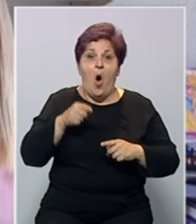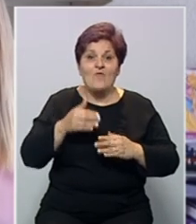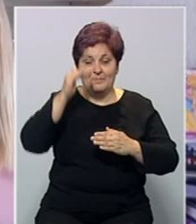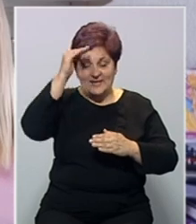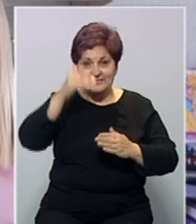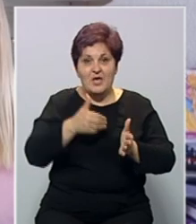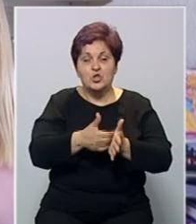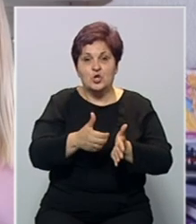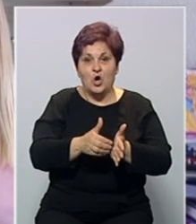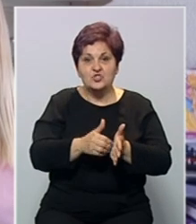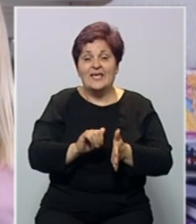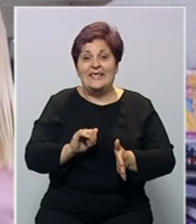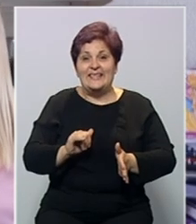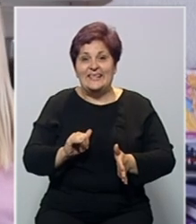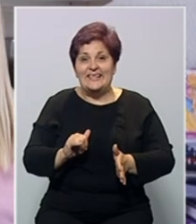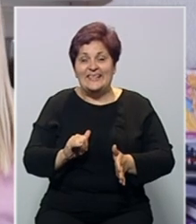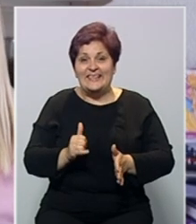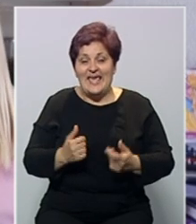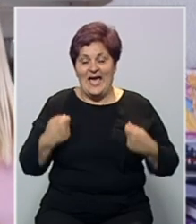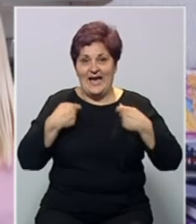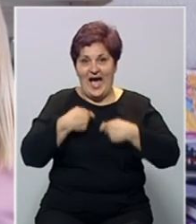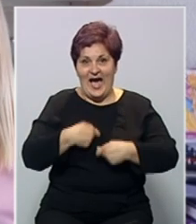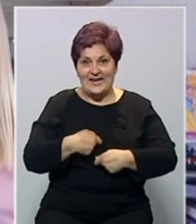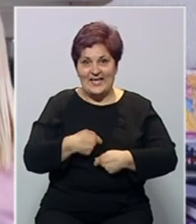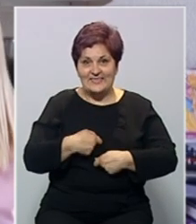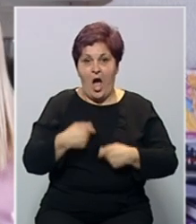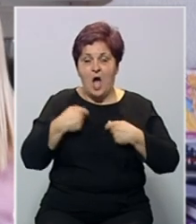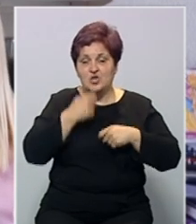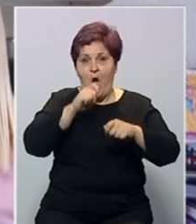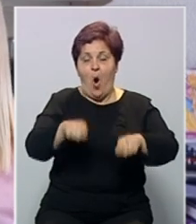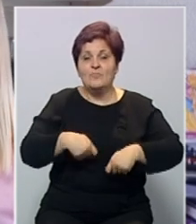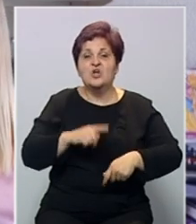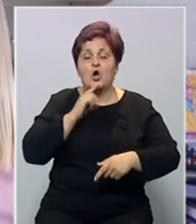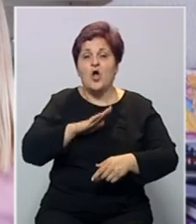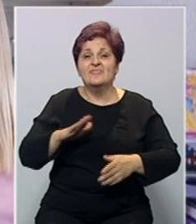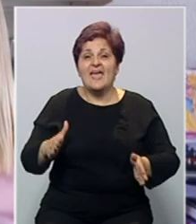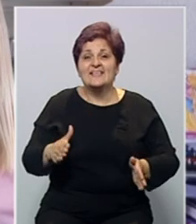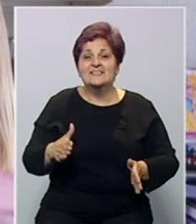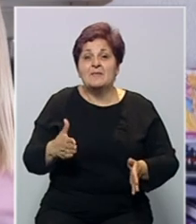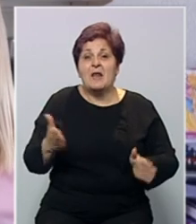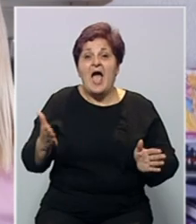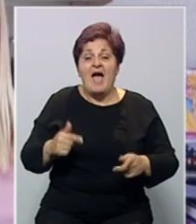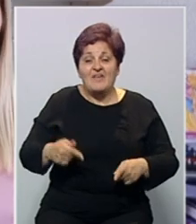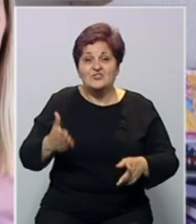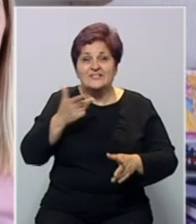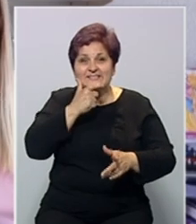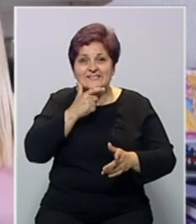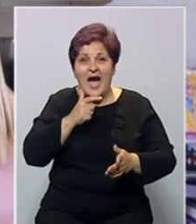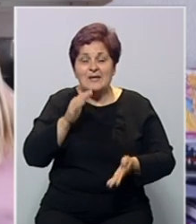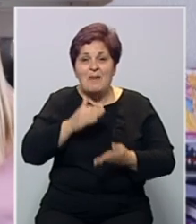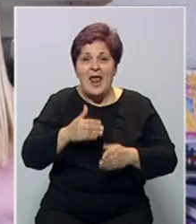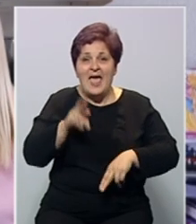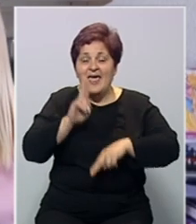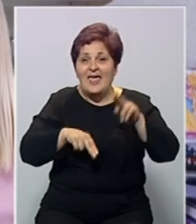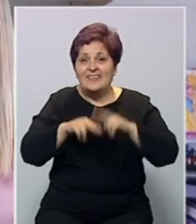spisku troškova jeste i garderoba, odnosno odjeća i obuća koju su djeca najčešće umeđu vremenu prerasla. Patike